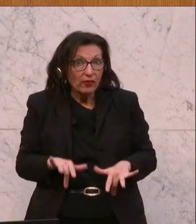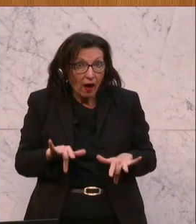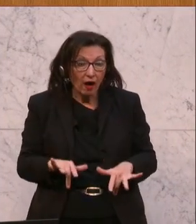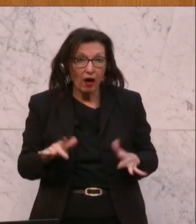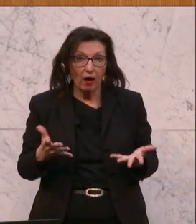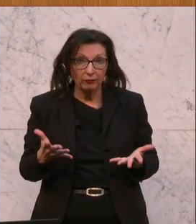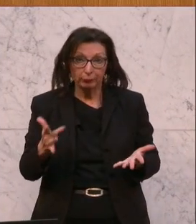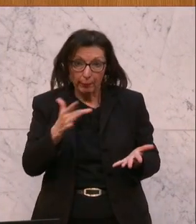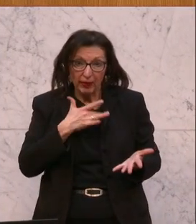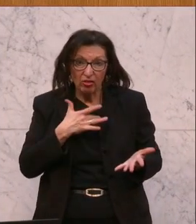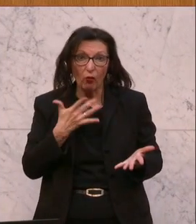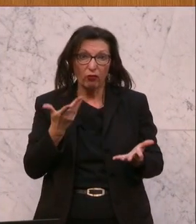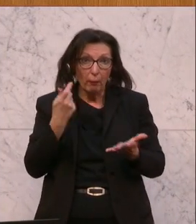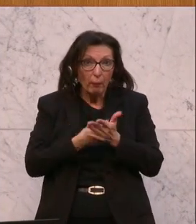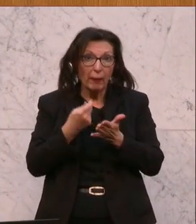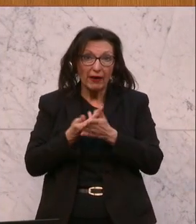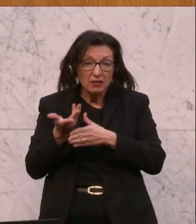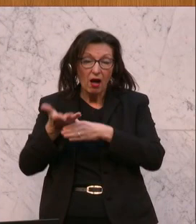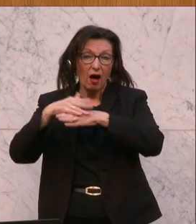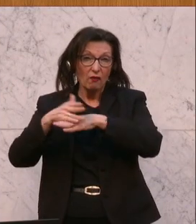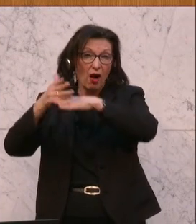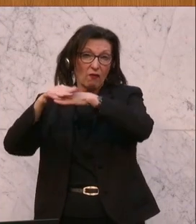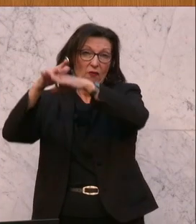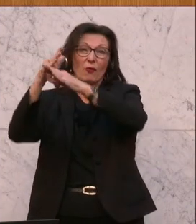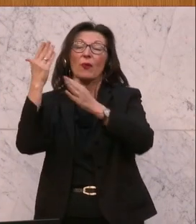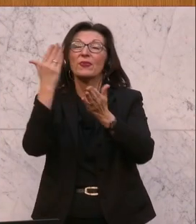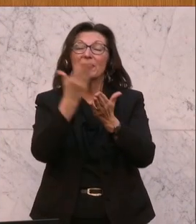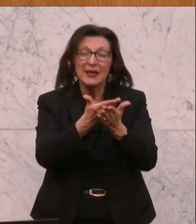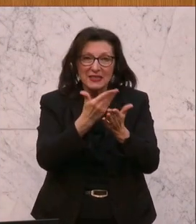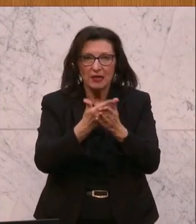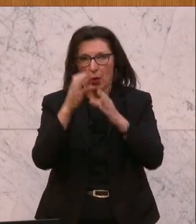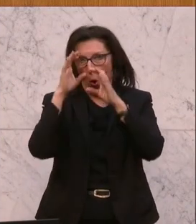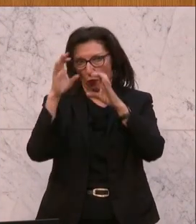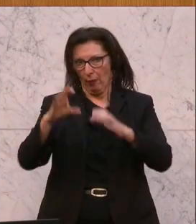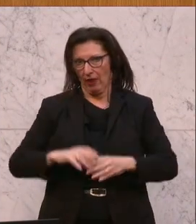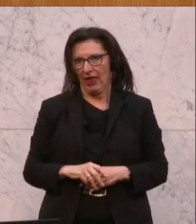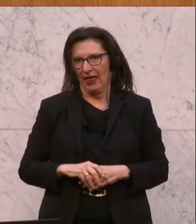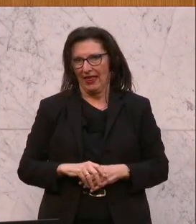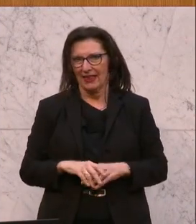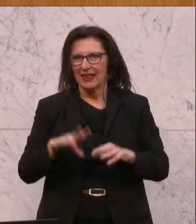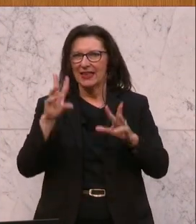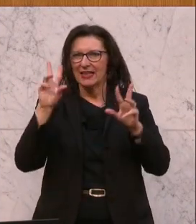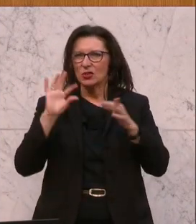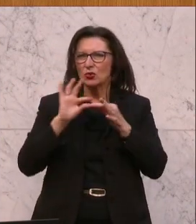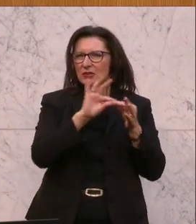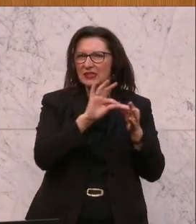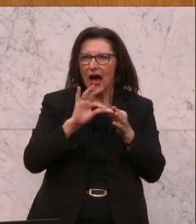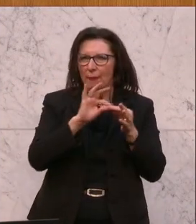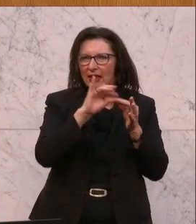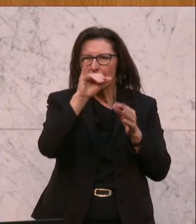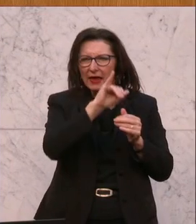Teuerung betroffen. Und genau aus diesem Grund hat die ÖVP bei der Frage der Indexierung ein Maßnahme